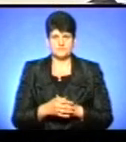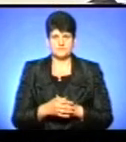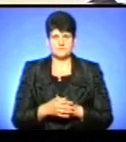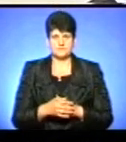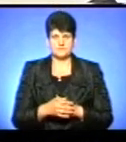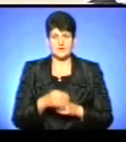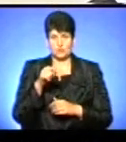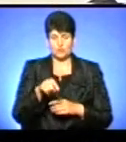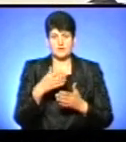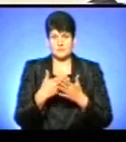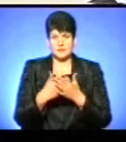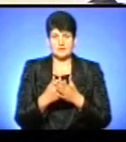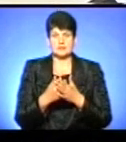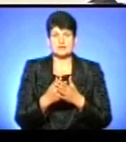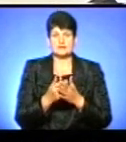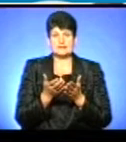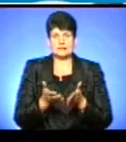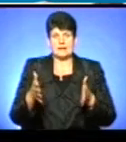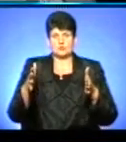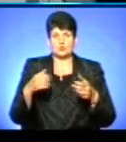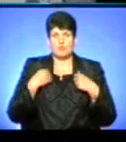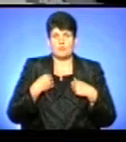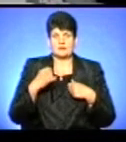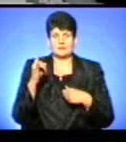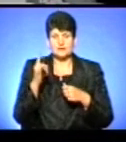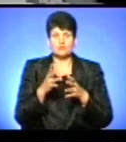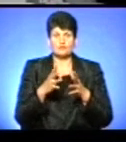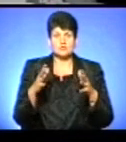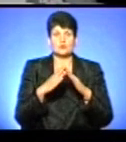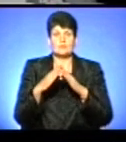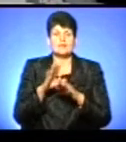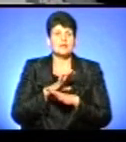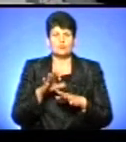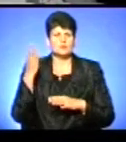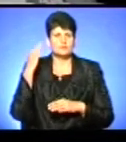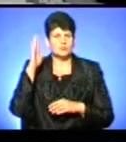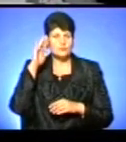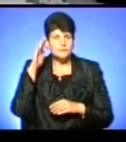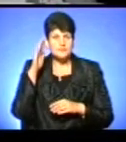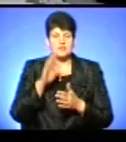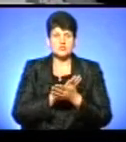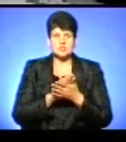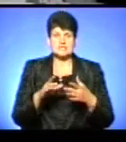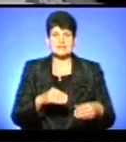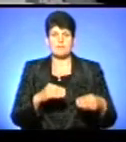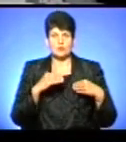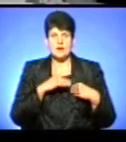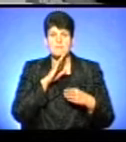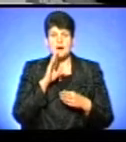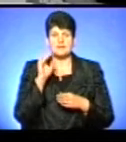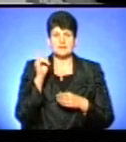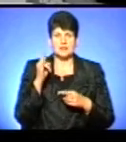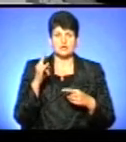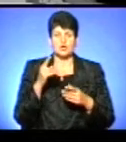Тут, наприклад, тазик для того, щоб купати дитину, бо в більшості осель не було водопостачання. Чиста пості для мами та дитини, рушники,